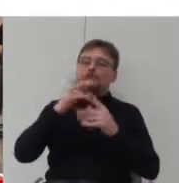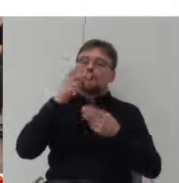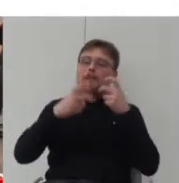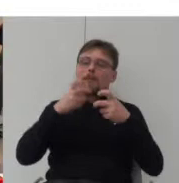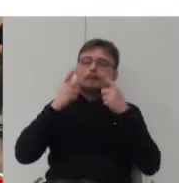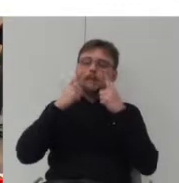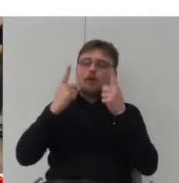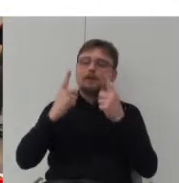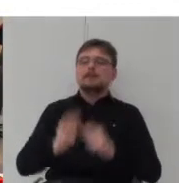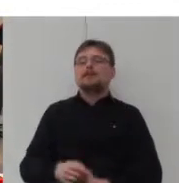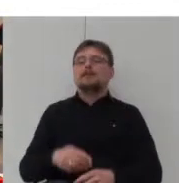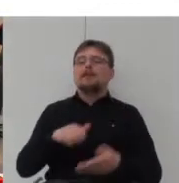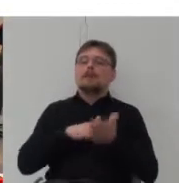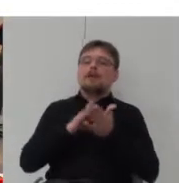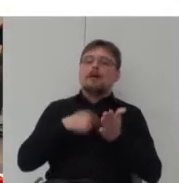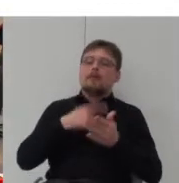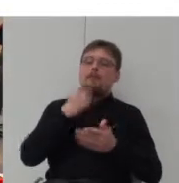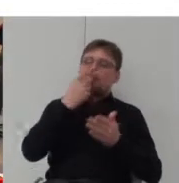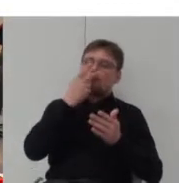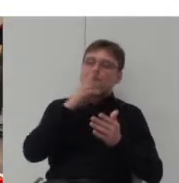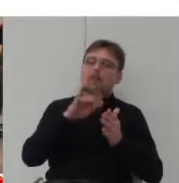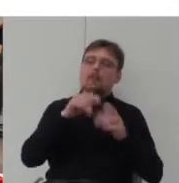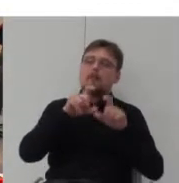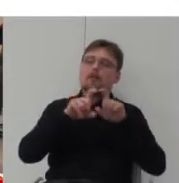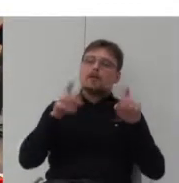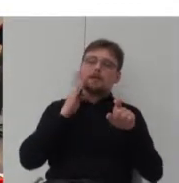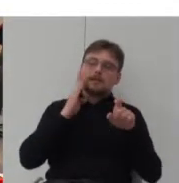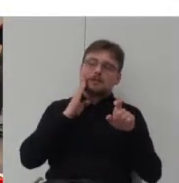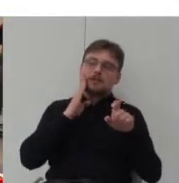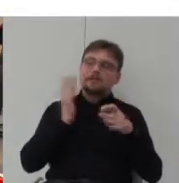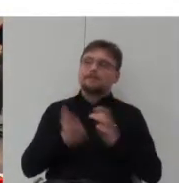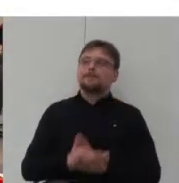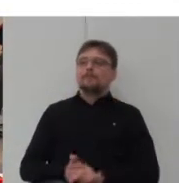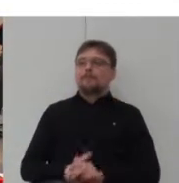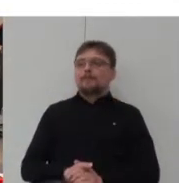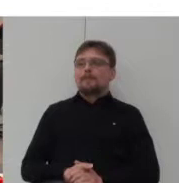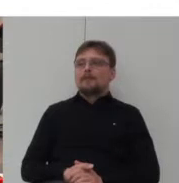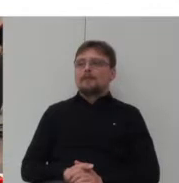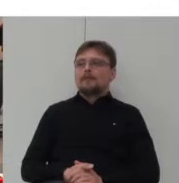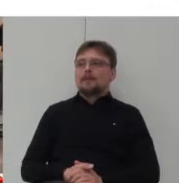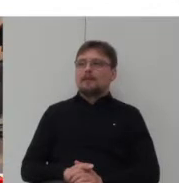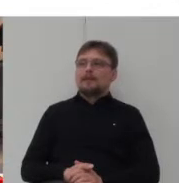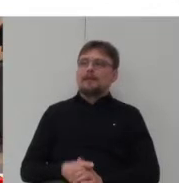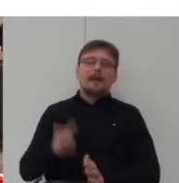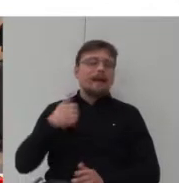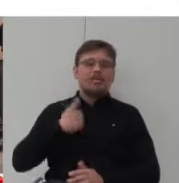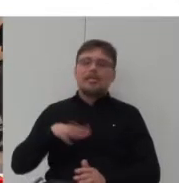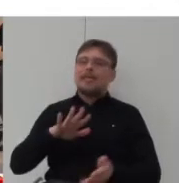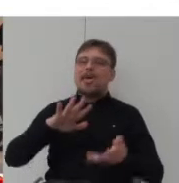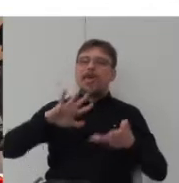wyodrębniłem mieszkania, budynki mieszkalne, co było dla mnie ważne, ponieważ nie postuluję tutaj żadnej rewolucji,